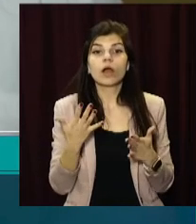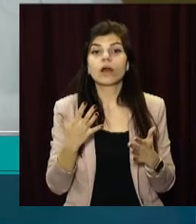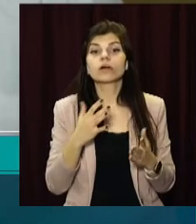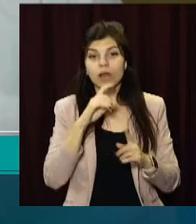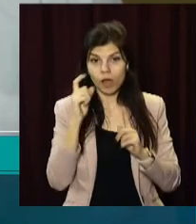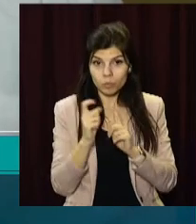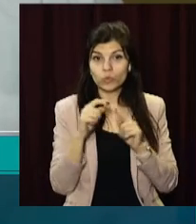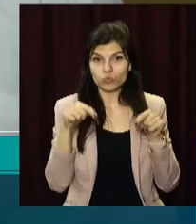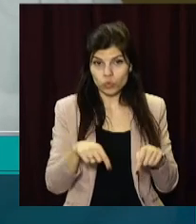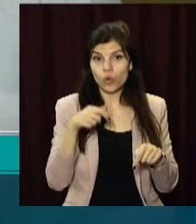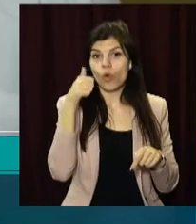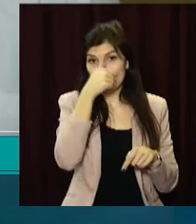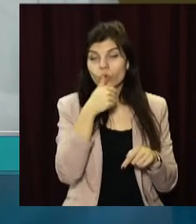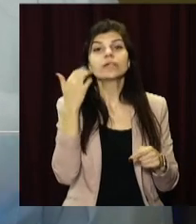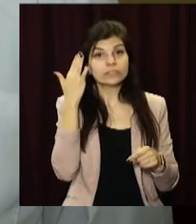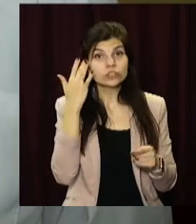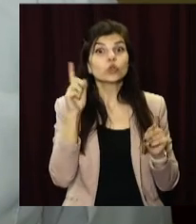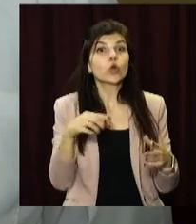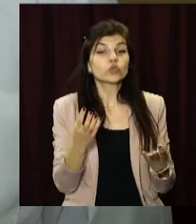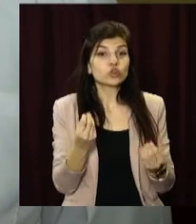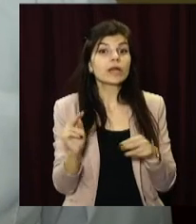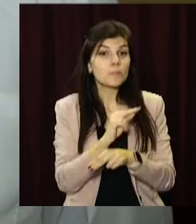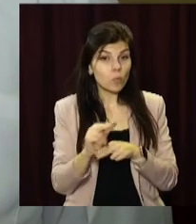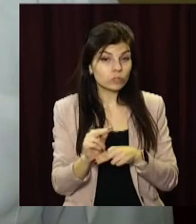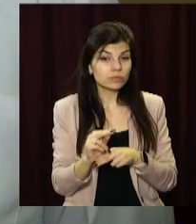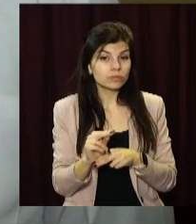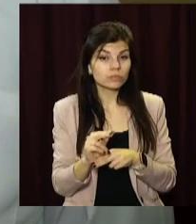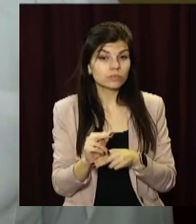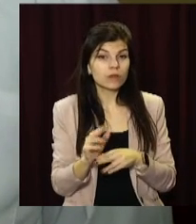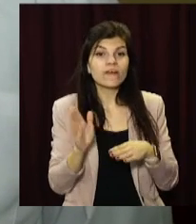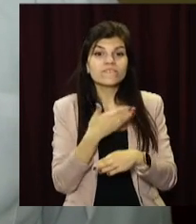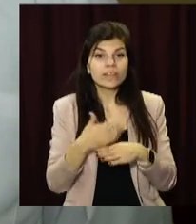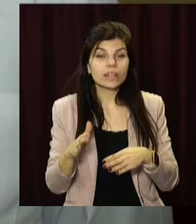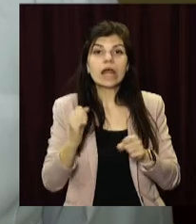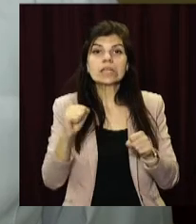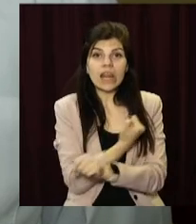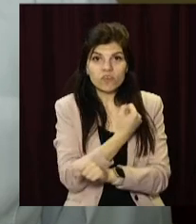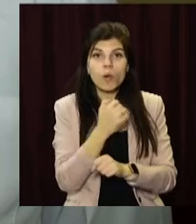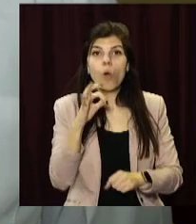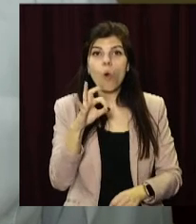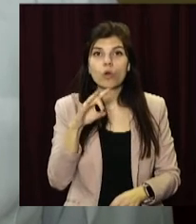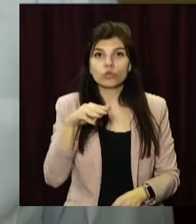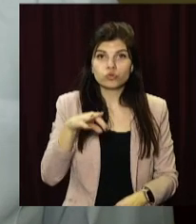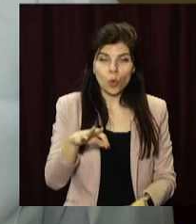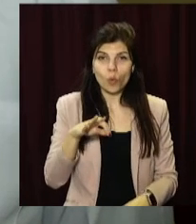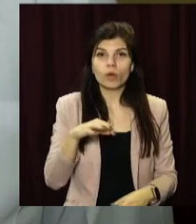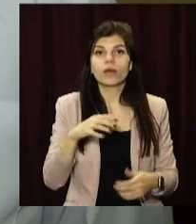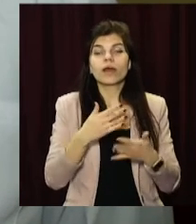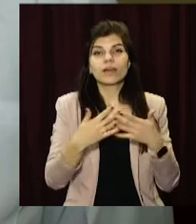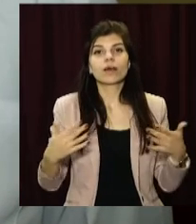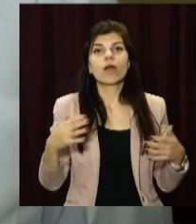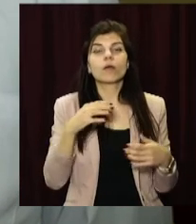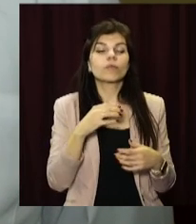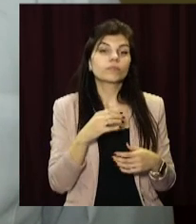Також цього року почнеться ремонт відділення травматології та автопедії та політравми,